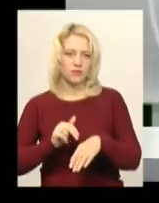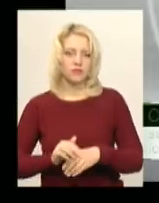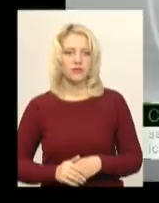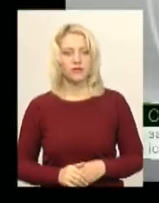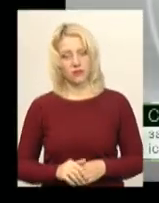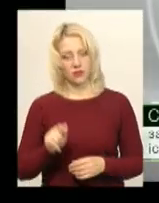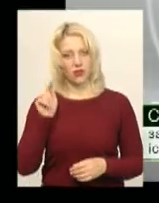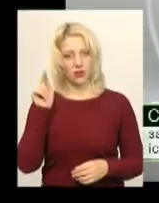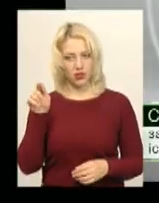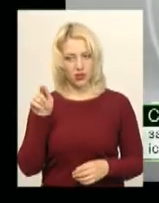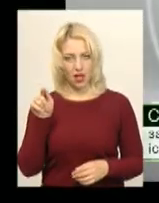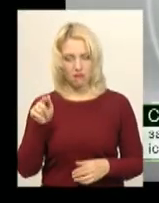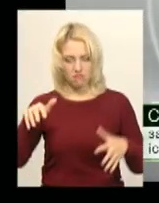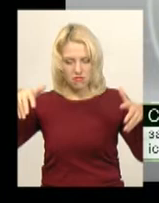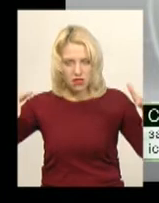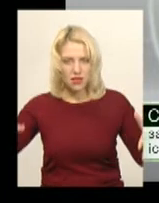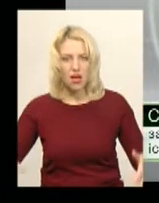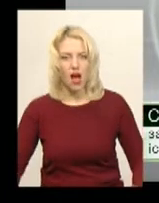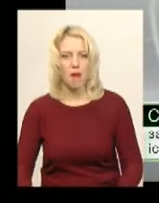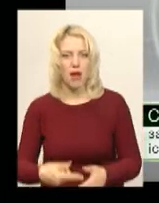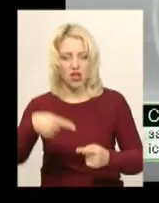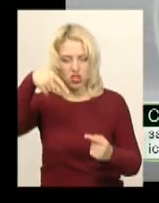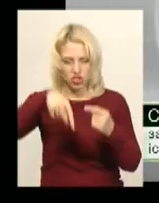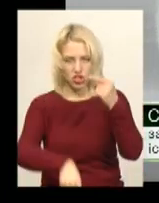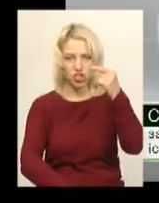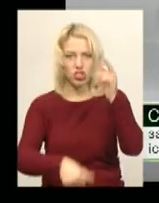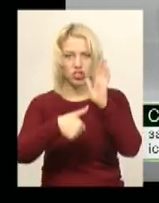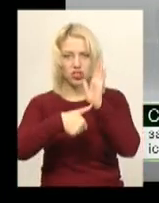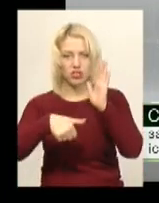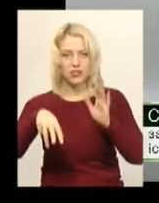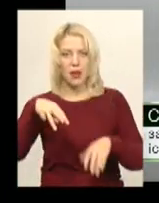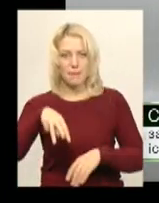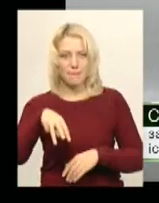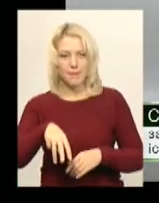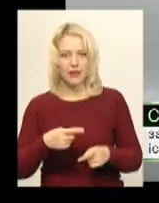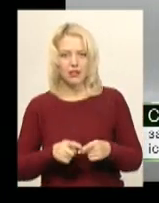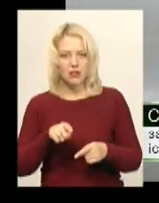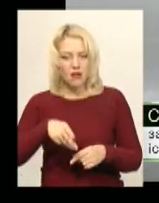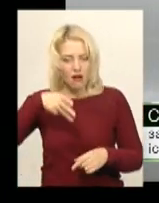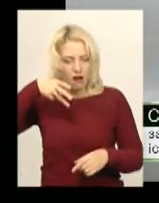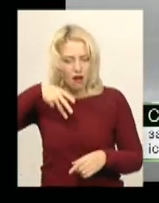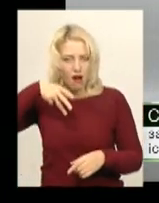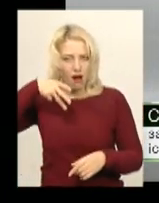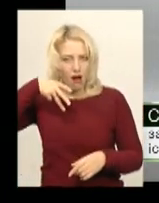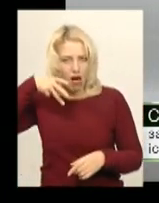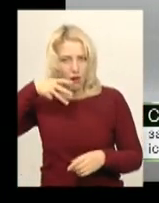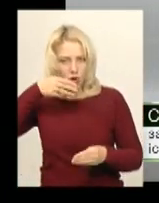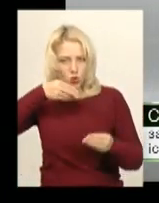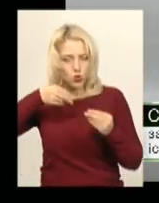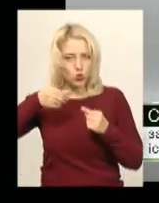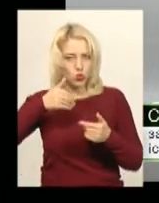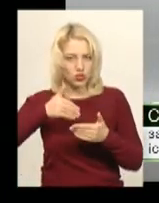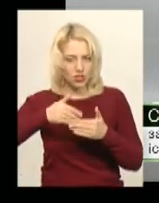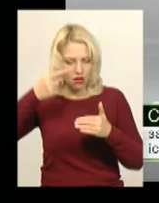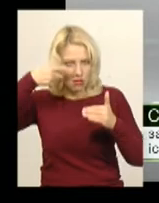Там яма на глибину 6 метрів і біжники залізали в так звану камеру штучну на цій глибні